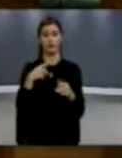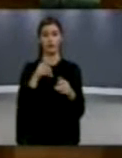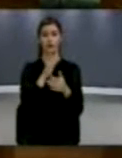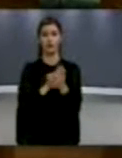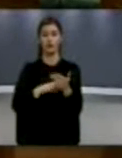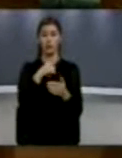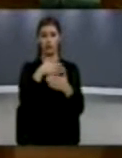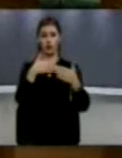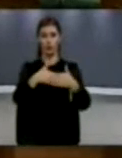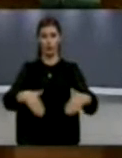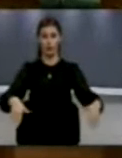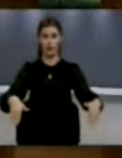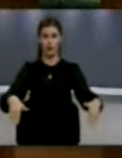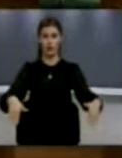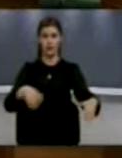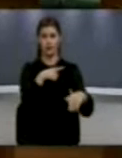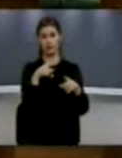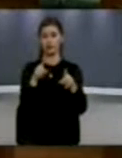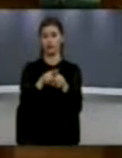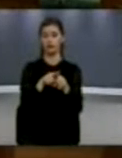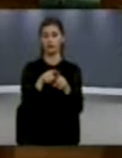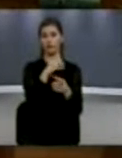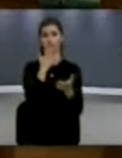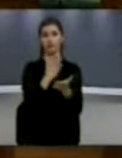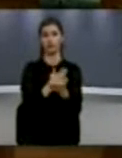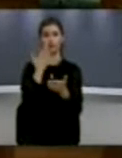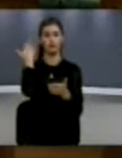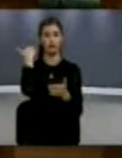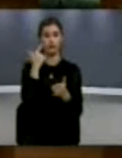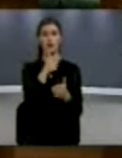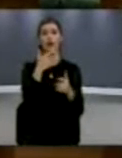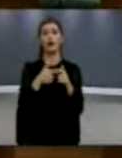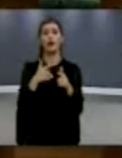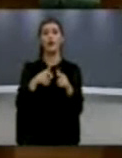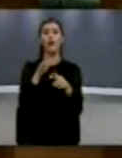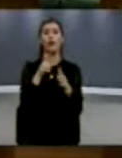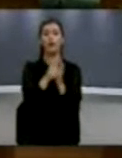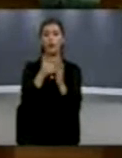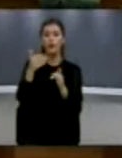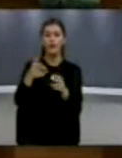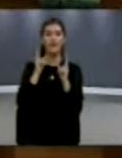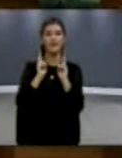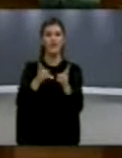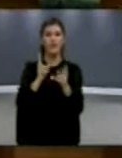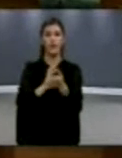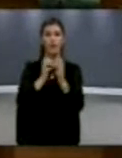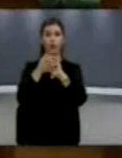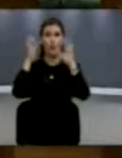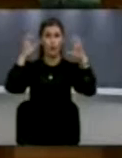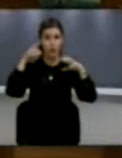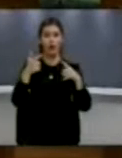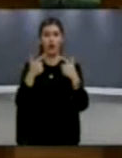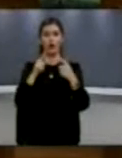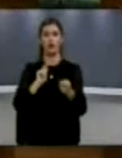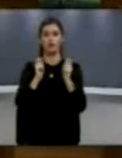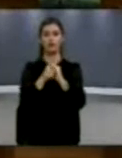pikrisht e varë i nusës dhe më vonë kanë zbritur përshkak se moti është i ftohte ajë vend dhe me shumë borë. Po ashtu,